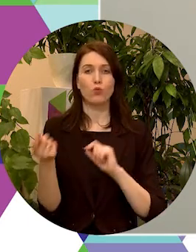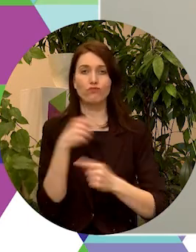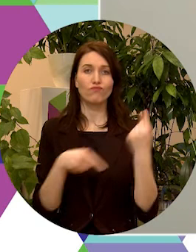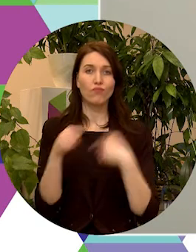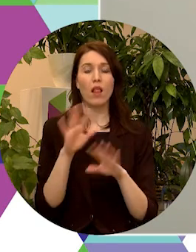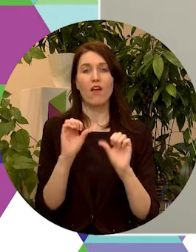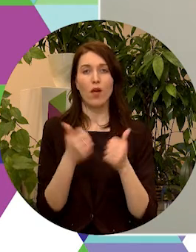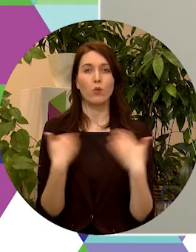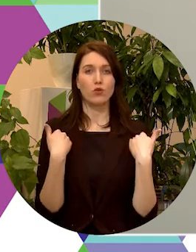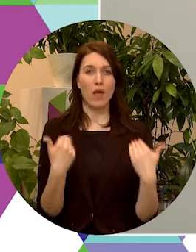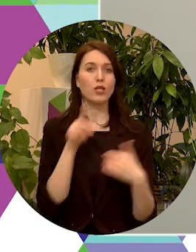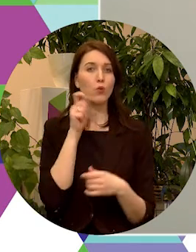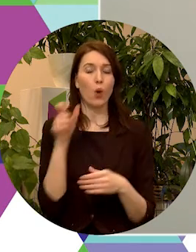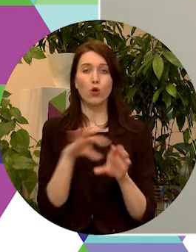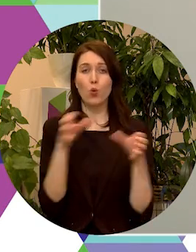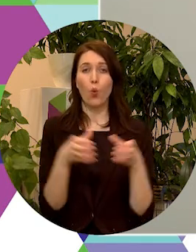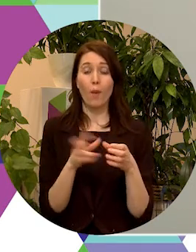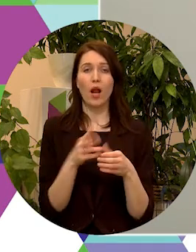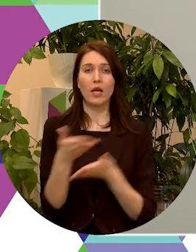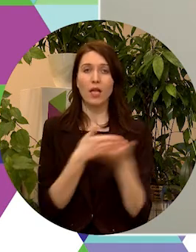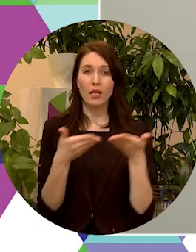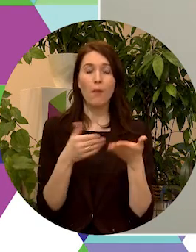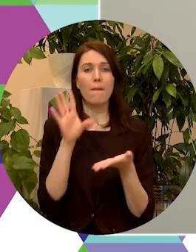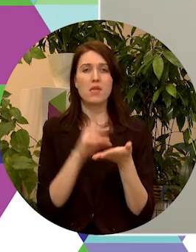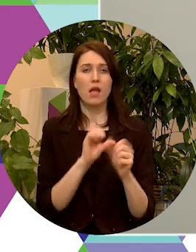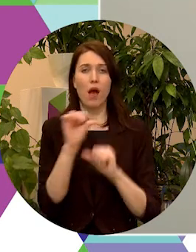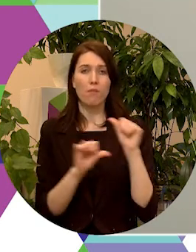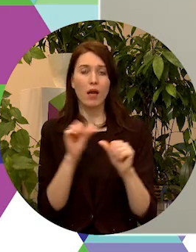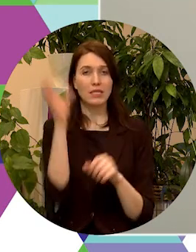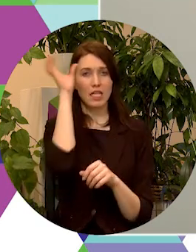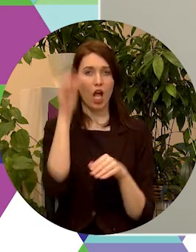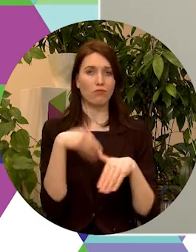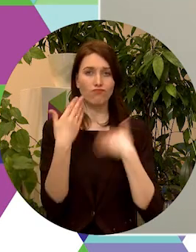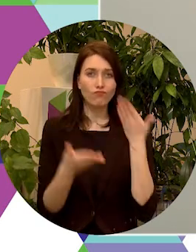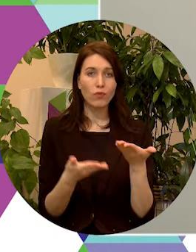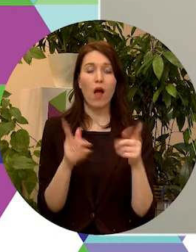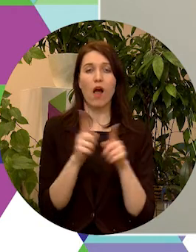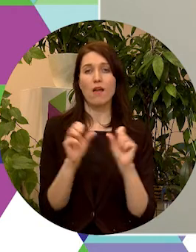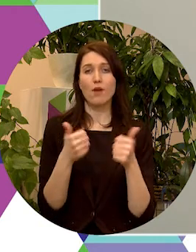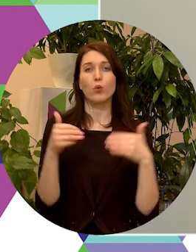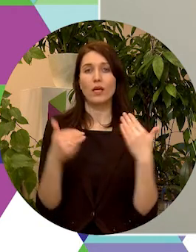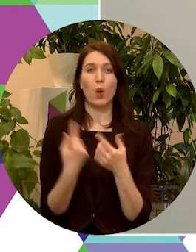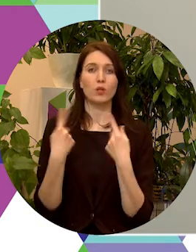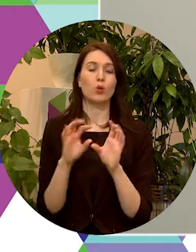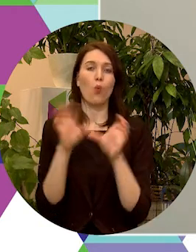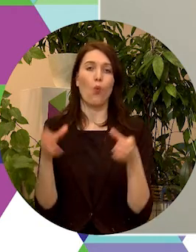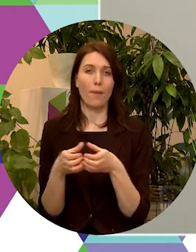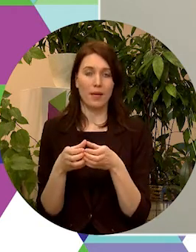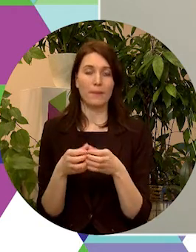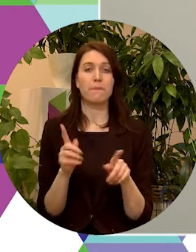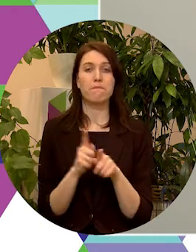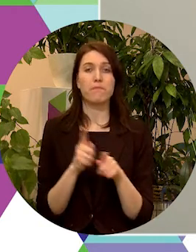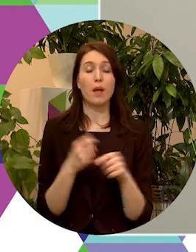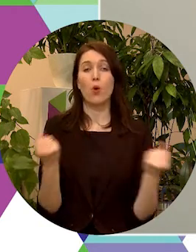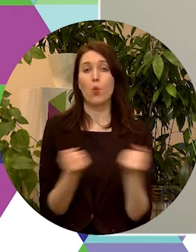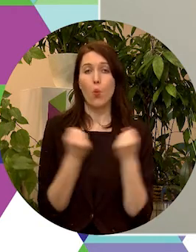jauniešu kopienu, kas sadarbojas, apmaiņās ar pieredzi zināšanām un veido jaunas koprojekti. Tāpat tās